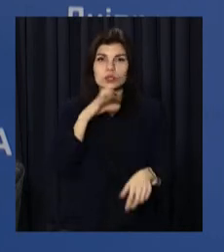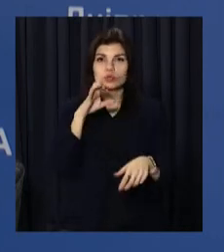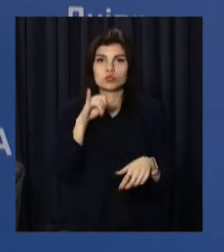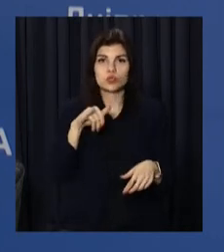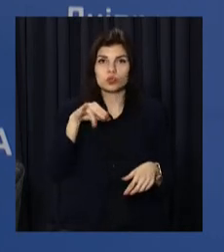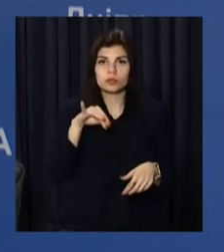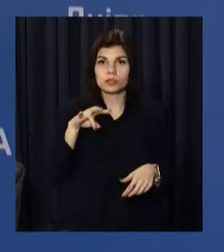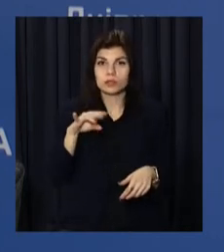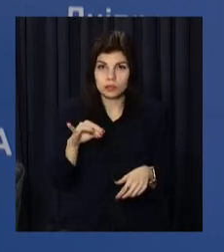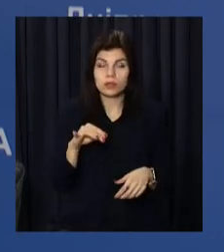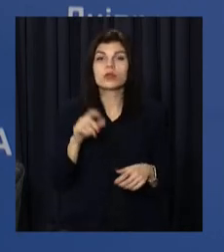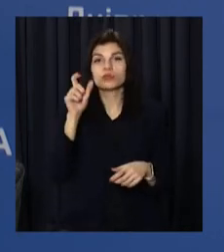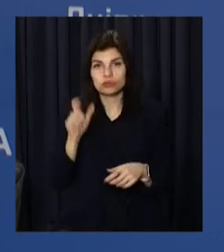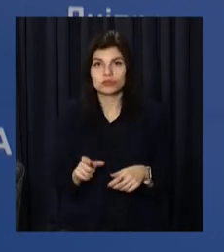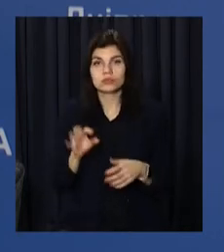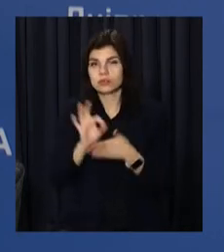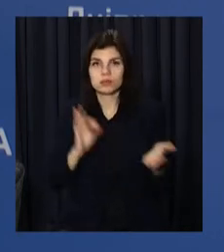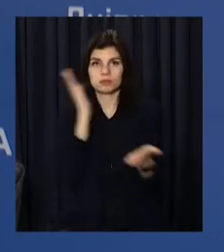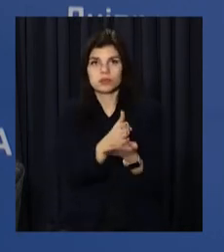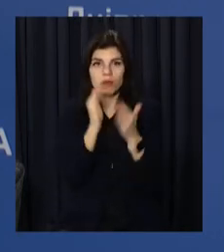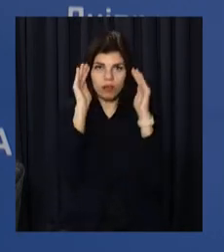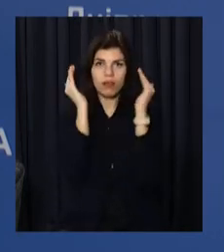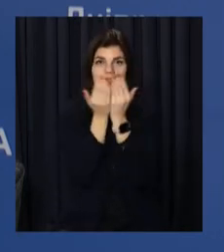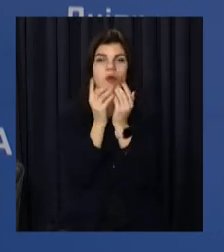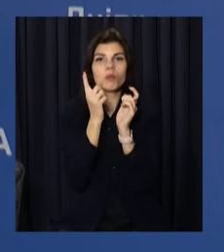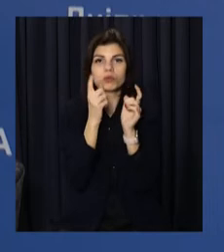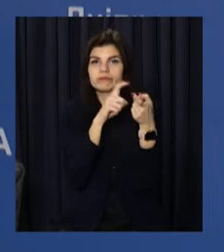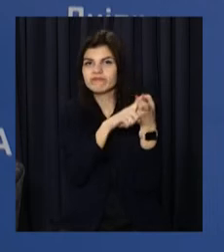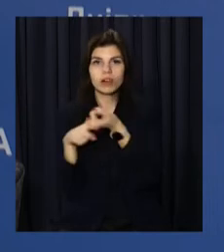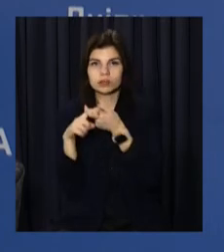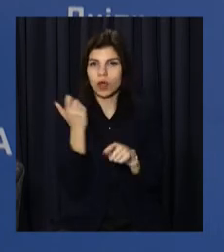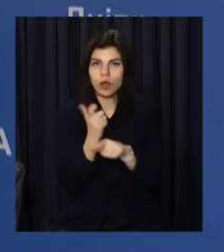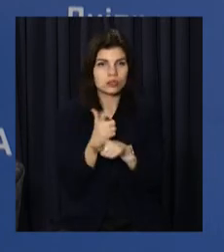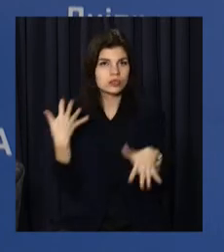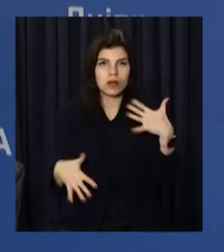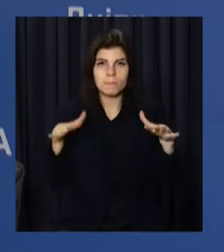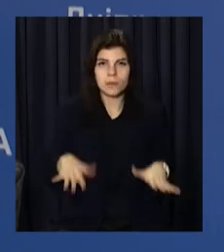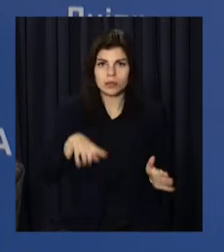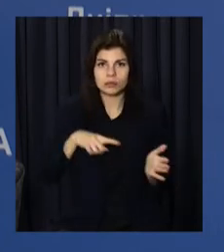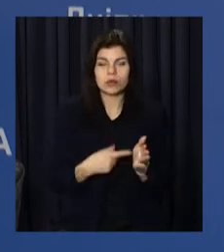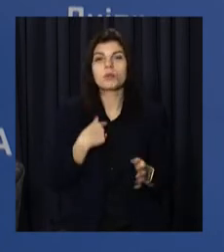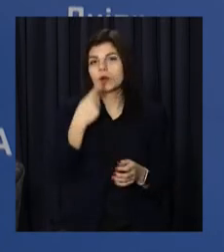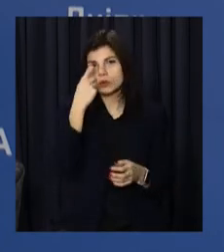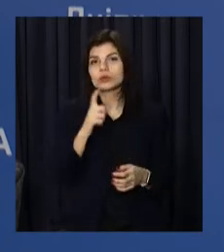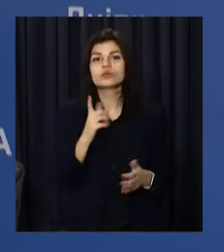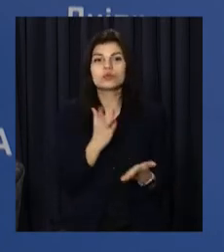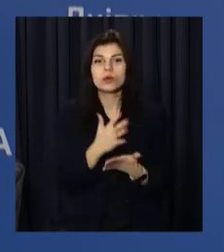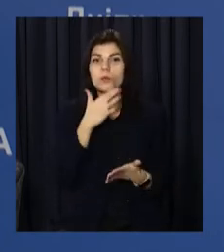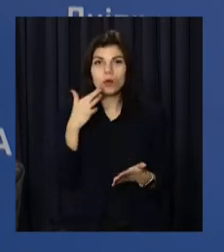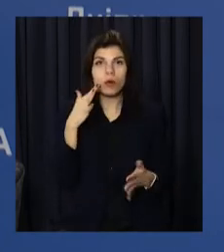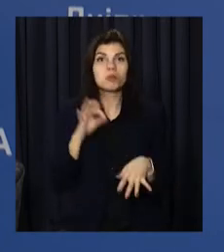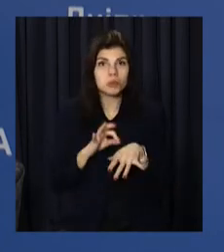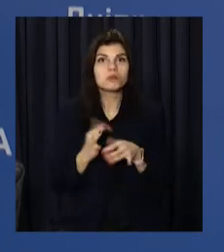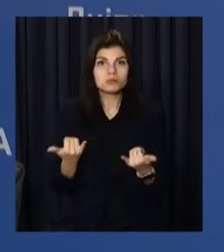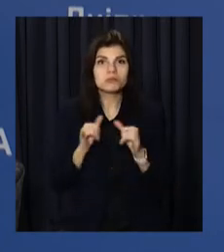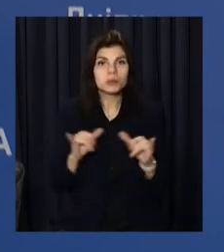поступають в реанімаційні відділення. І ми ще відмічаємо, що набагато більше хворіє дітей.